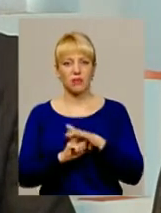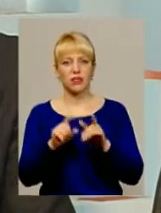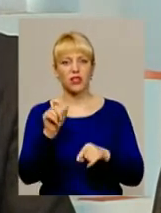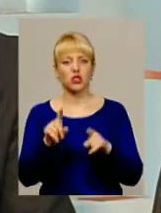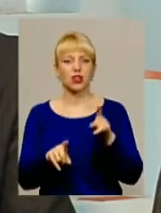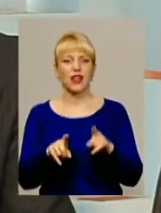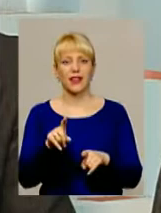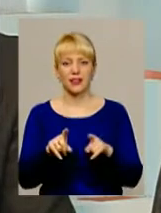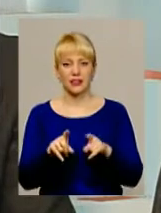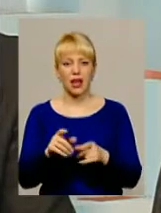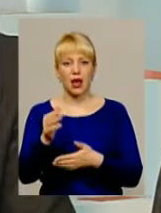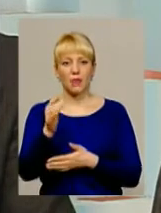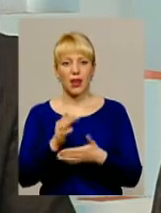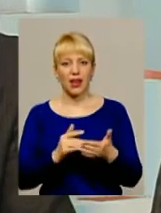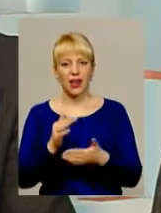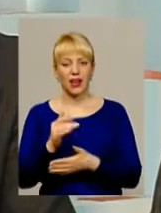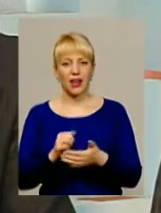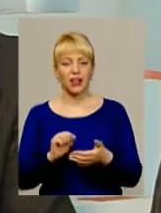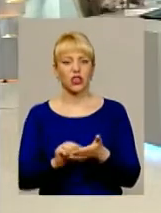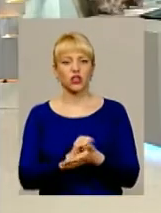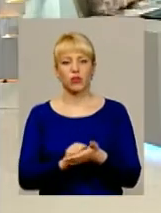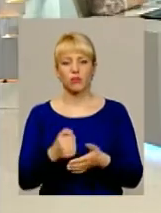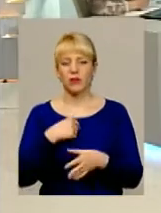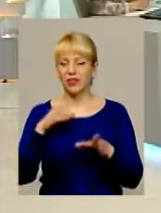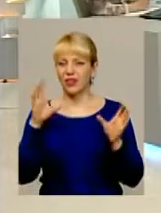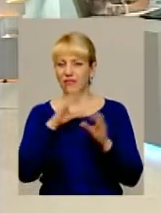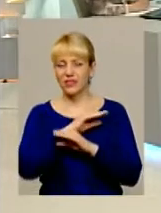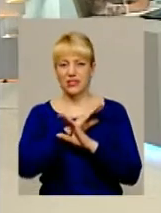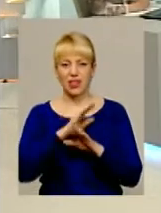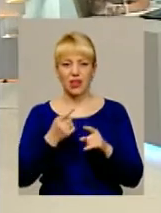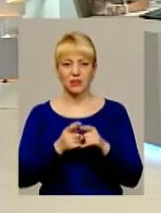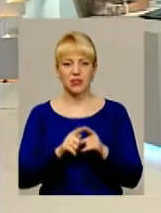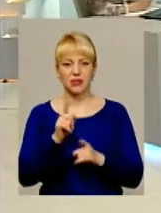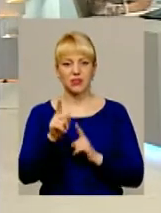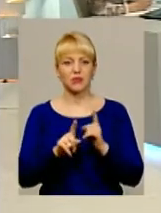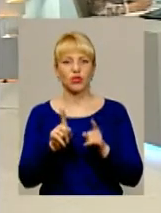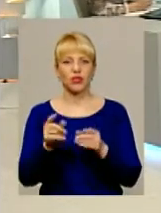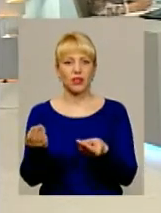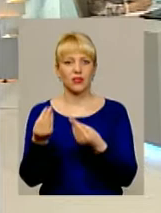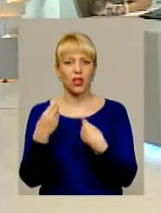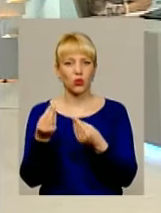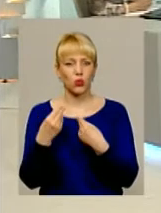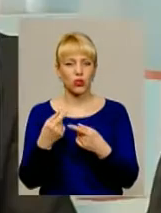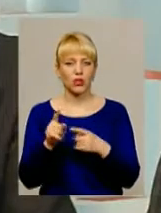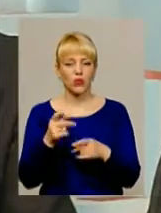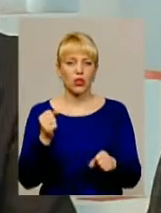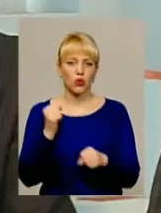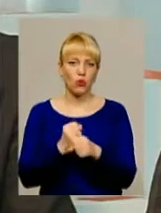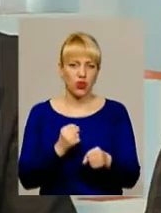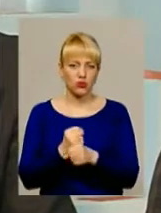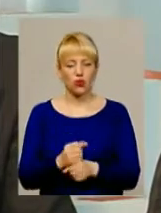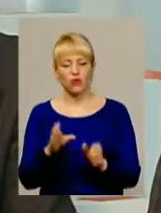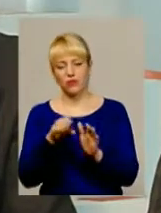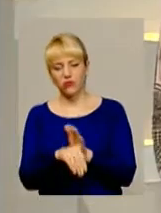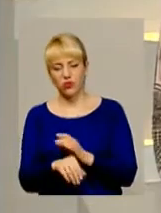перелік документів… За тими змінами, які нам диктують. Тому потрібно допрацьовувати, вносити,